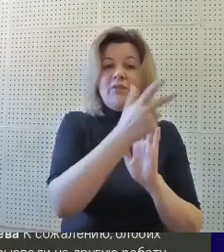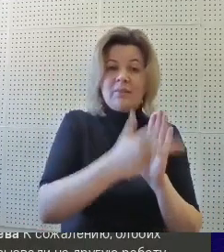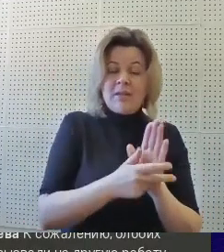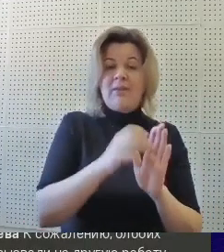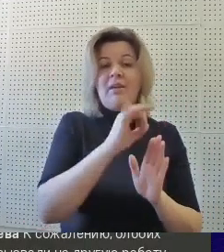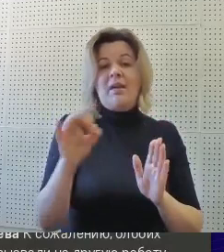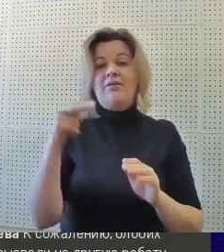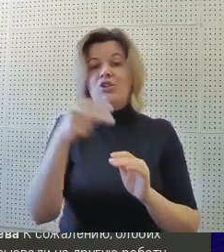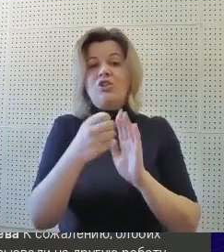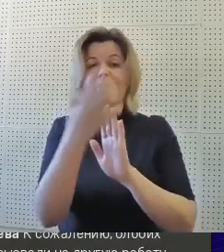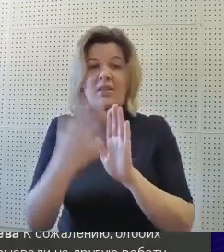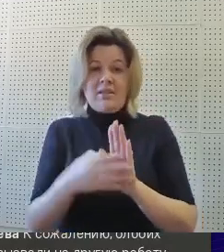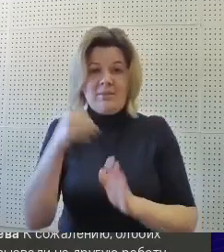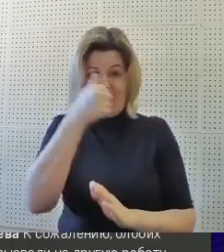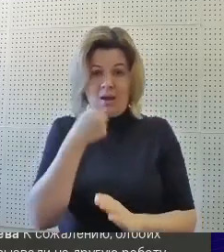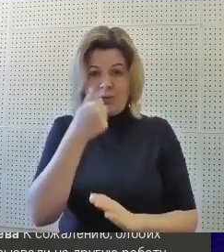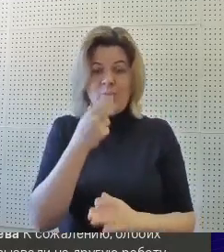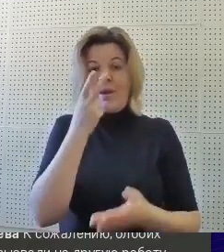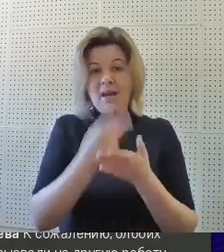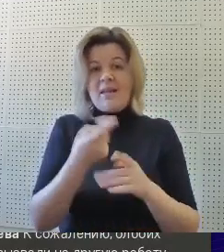в июне 2019 года.